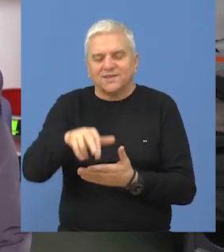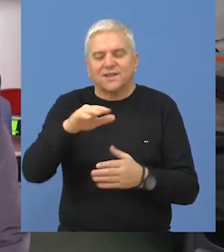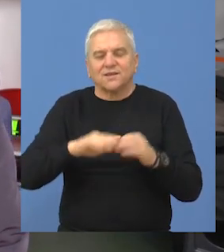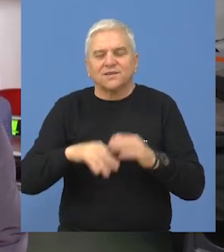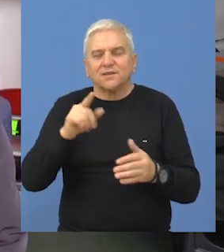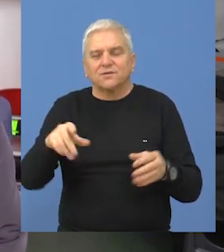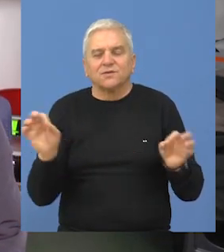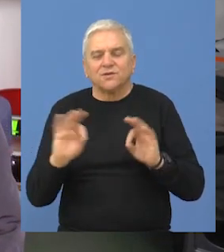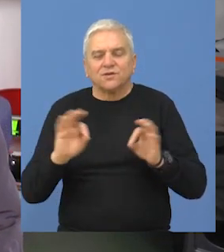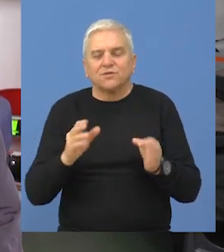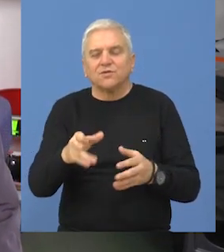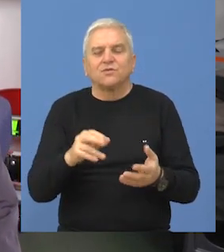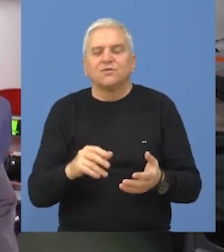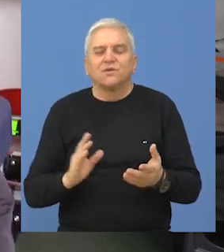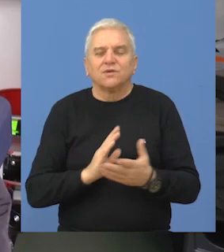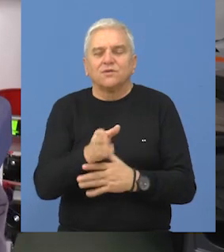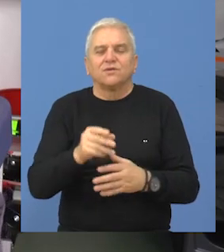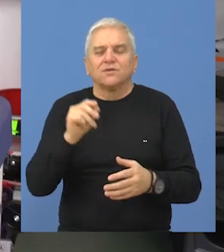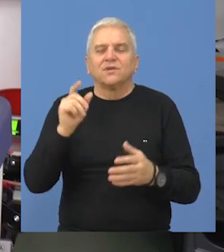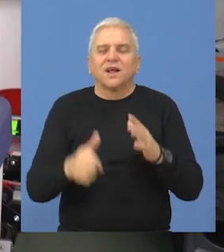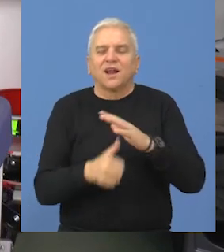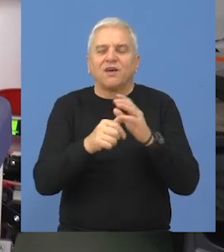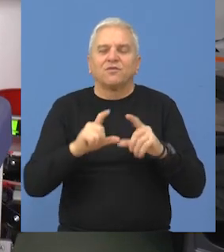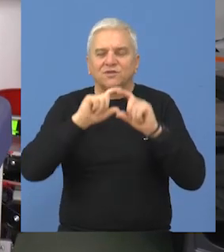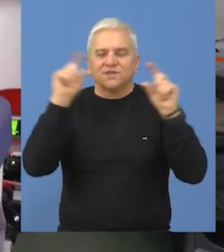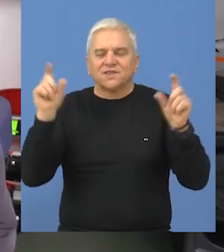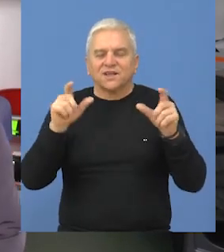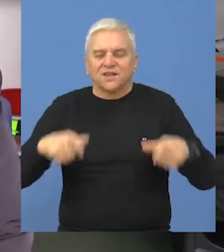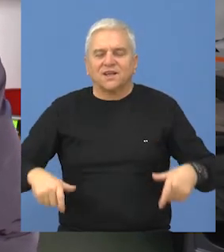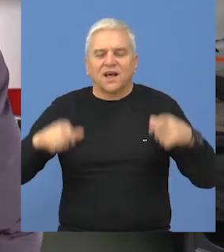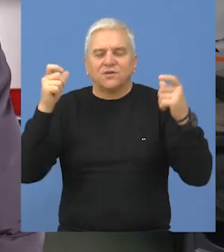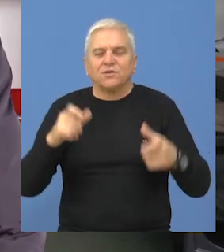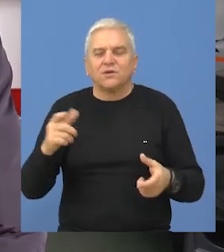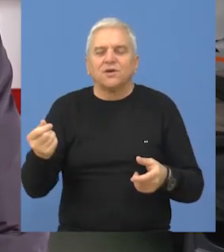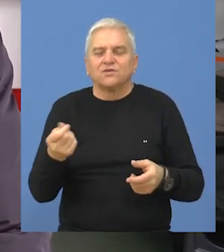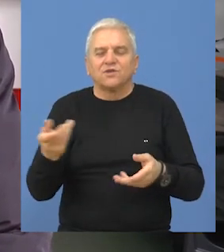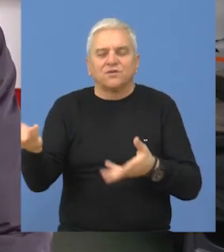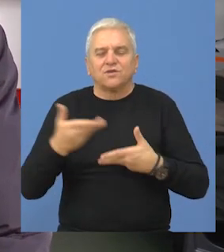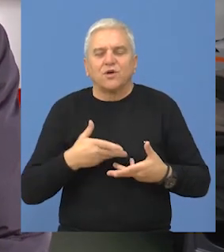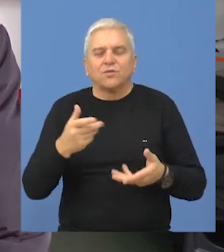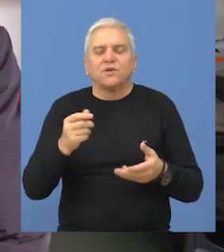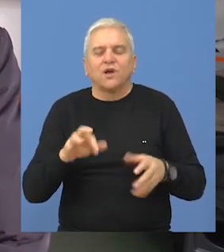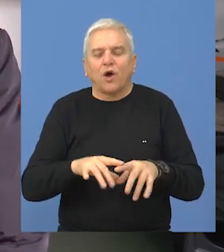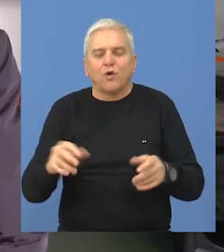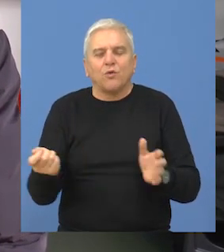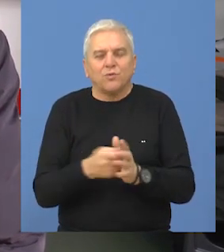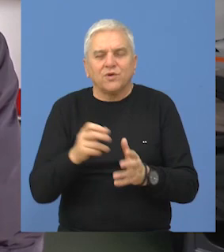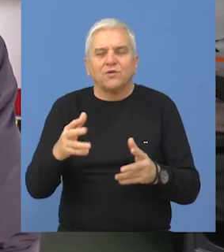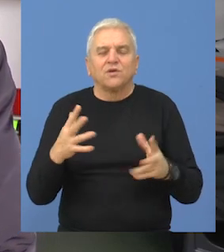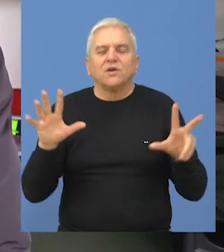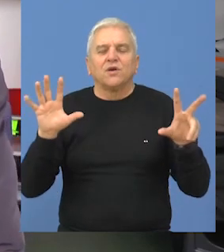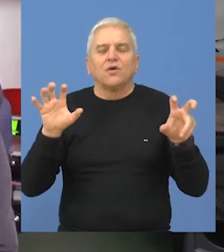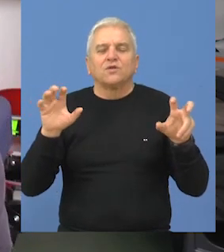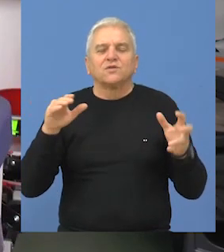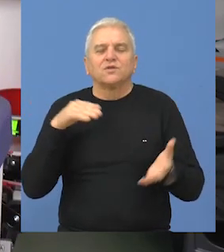stepenište, to je dobili smo nove stepenište na urazu u centrum zgradu, dobili smo sredstva za kompjutere,